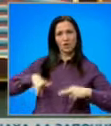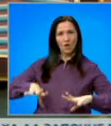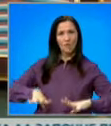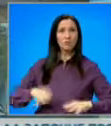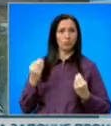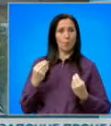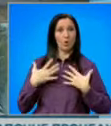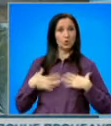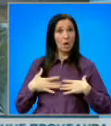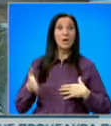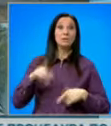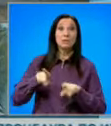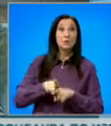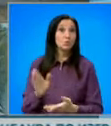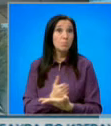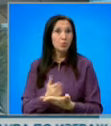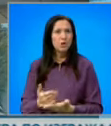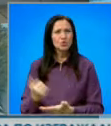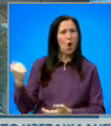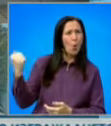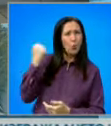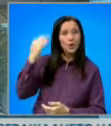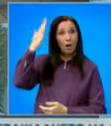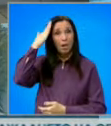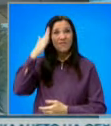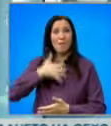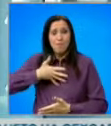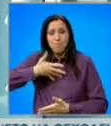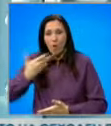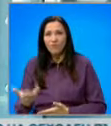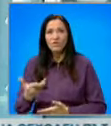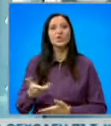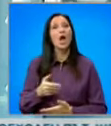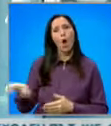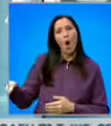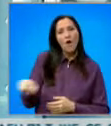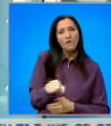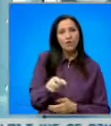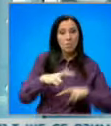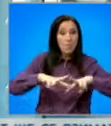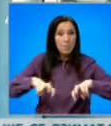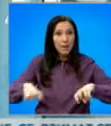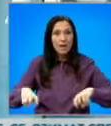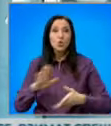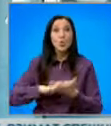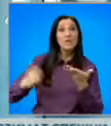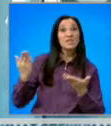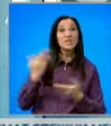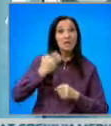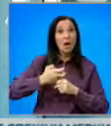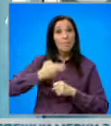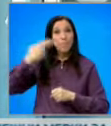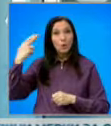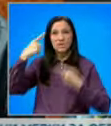състояние, но след като споделил, че си е ударил главата и е повръщал, те го завели за преглед в университетската болница Св. Георги.